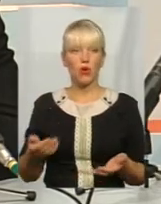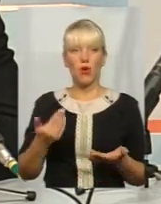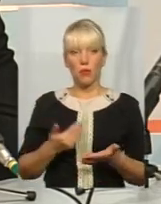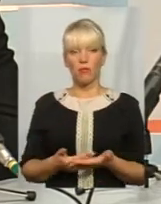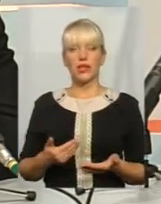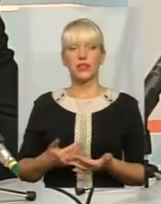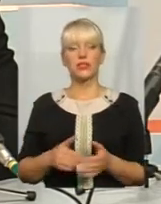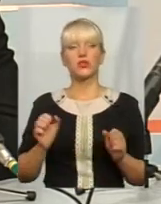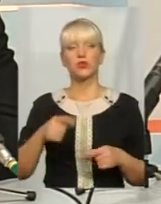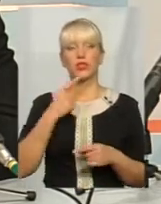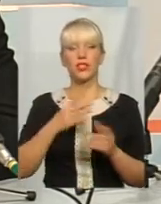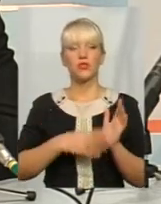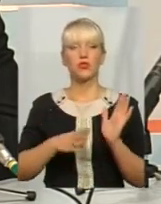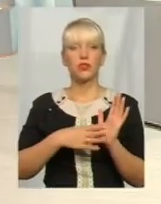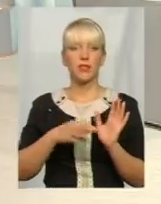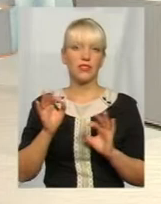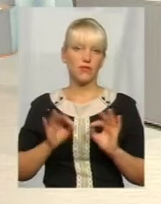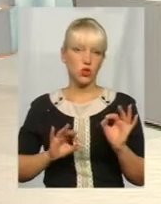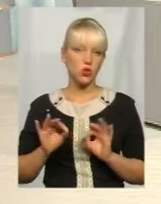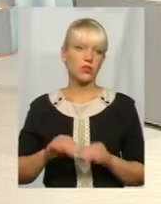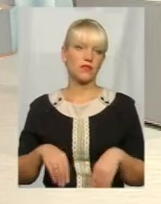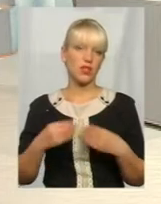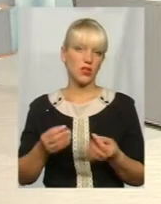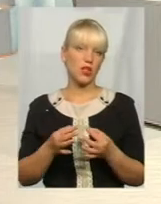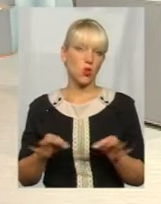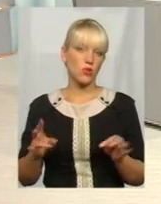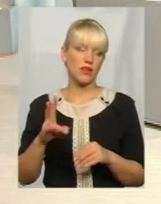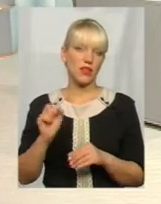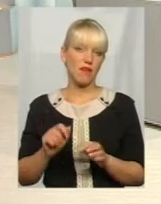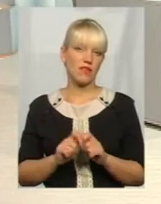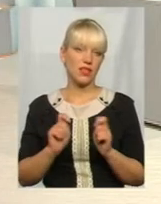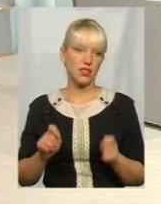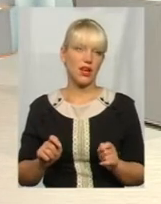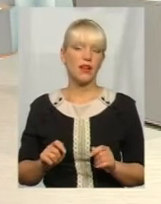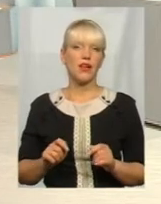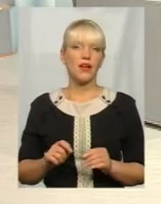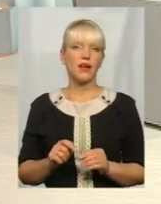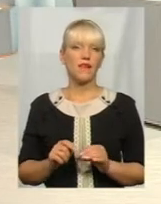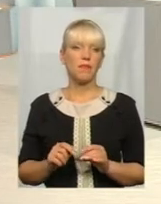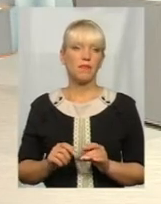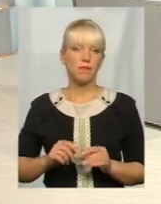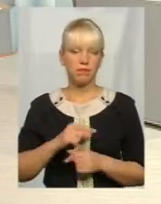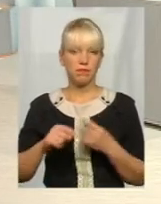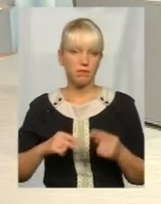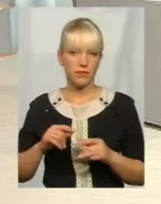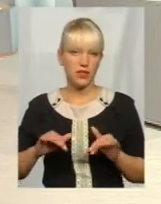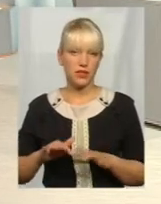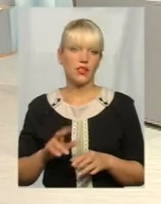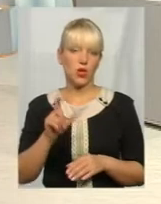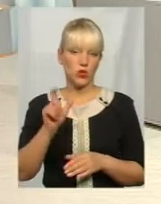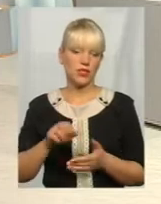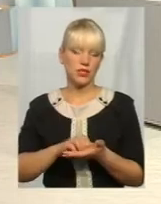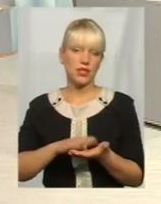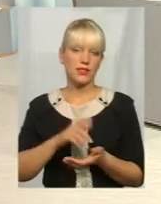майже будемо так казати, 99% дається дозвіл на відкриття підприємницької діяльності і людина реєструється як підприємець.